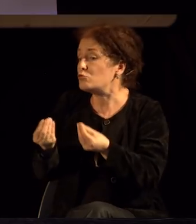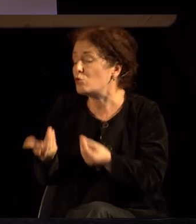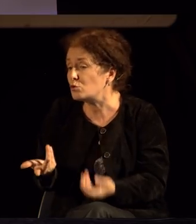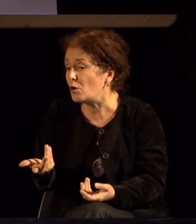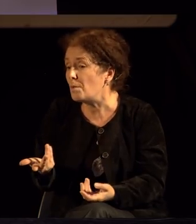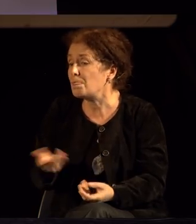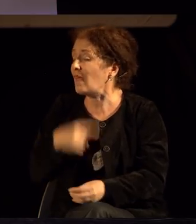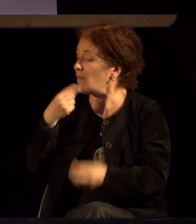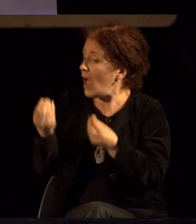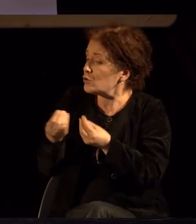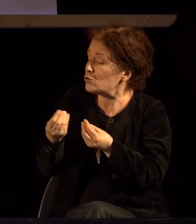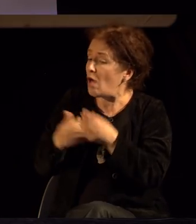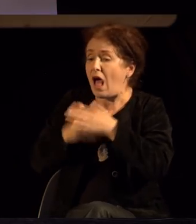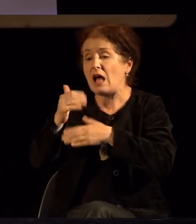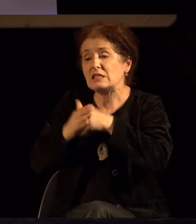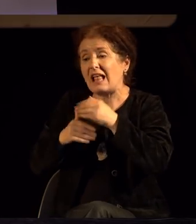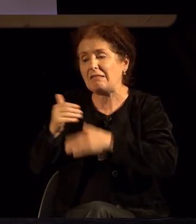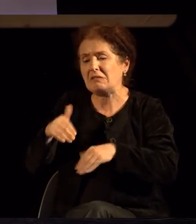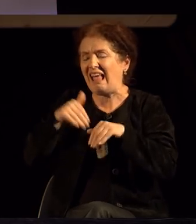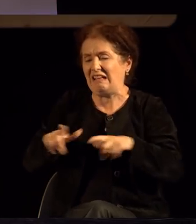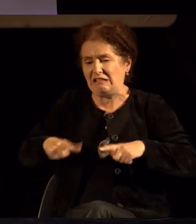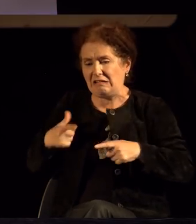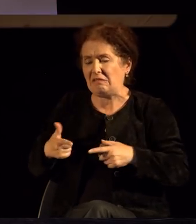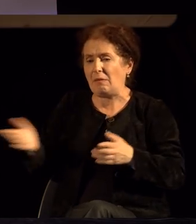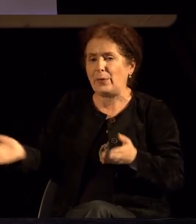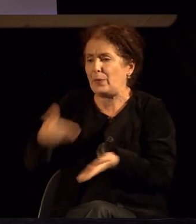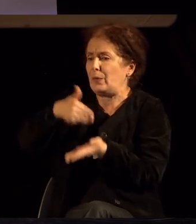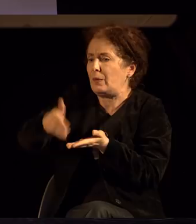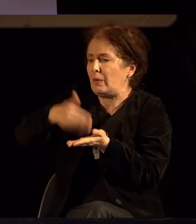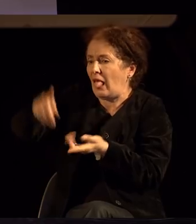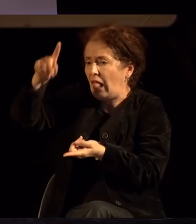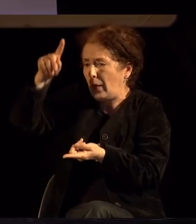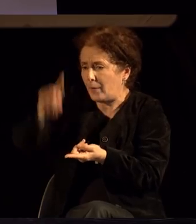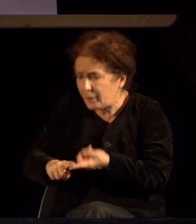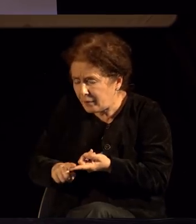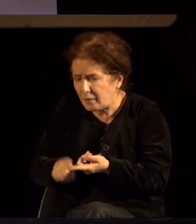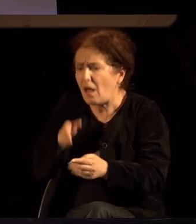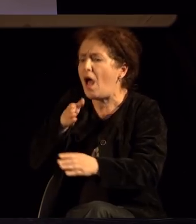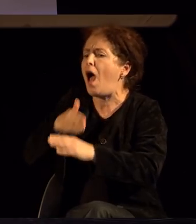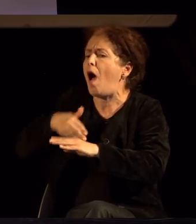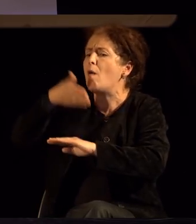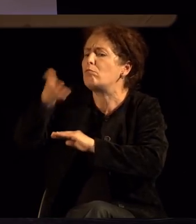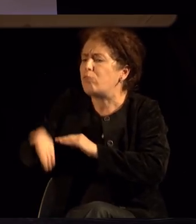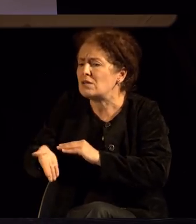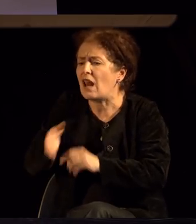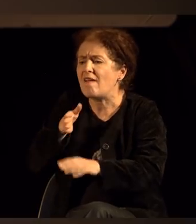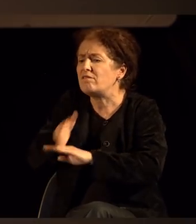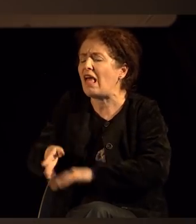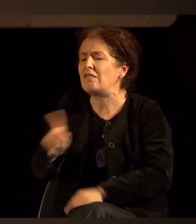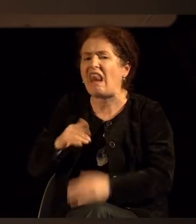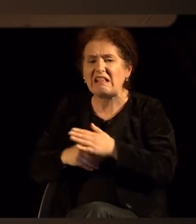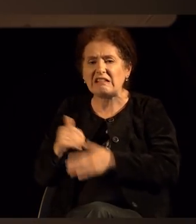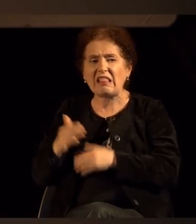Па затоа што задоволството ќе го изживеам, ќе се потроши и јас влегувам во состојба на незадоволство.